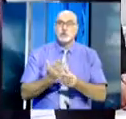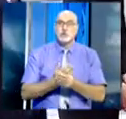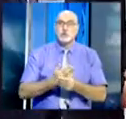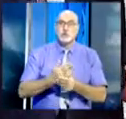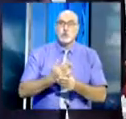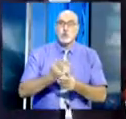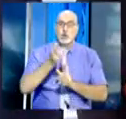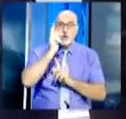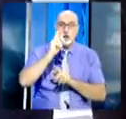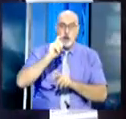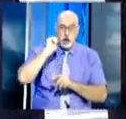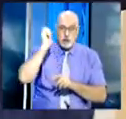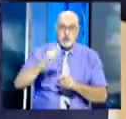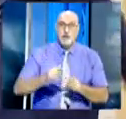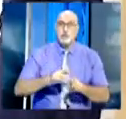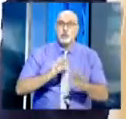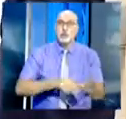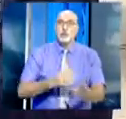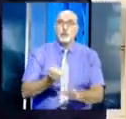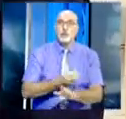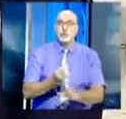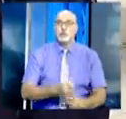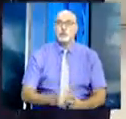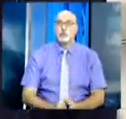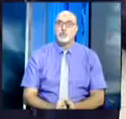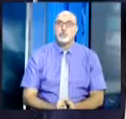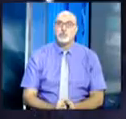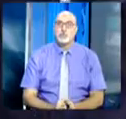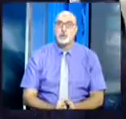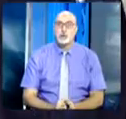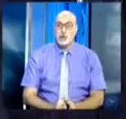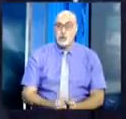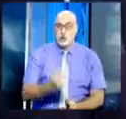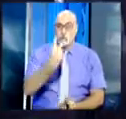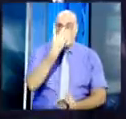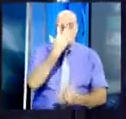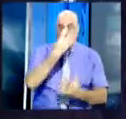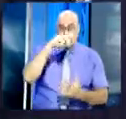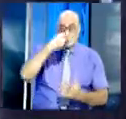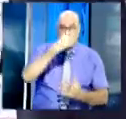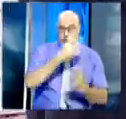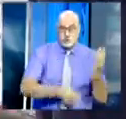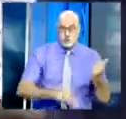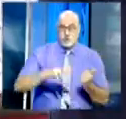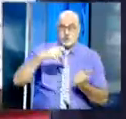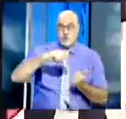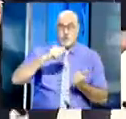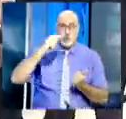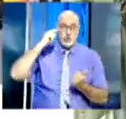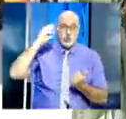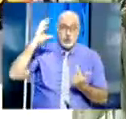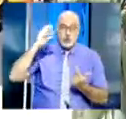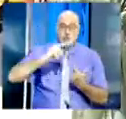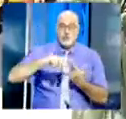ومعضلة التغير المناخي القمة التي يغيب عنها الرئيسان الروسي فلاديمير بوتن والصيني شي جين